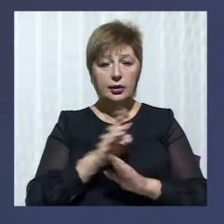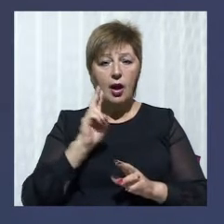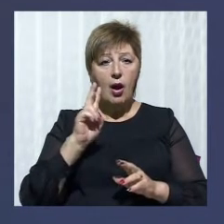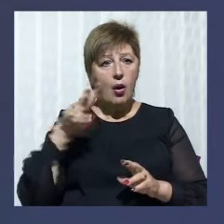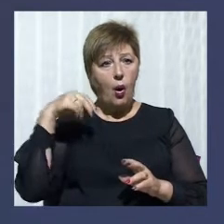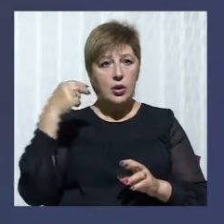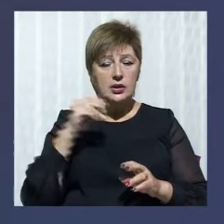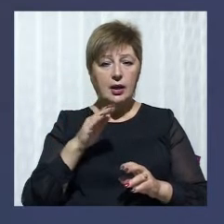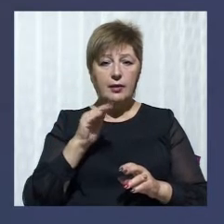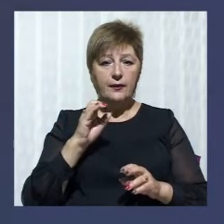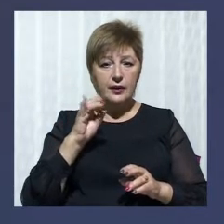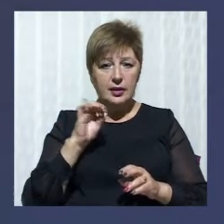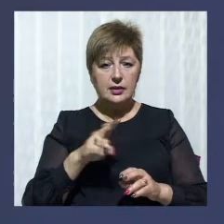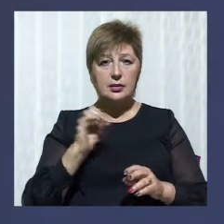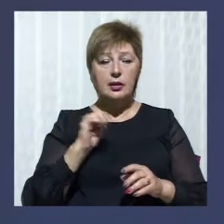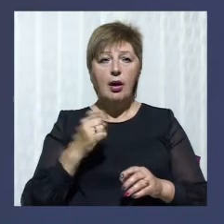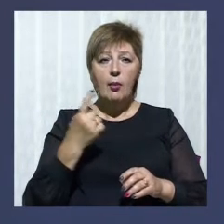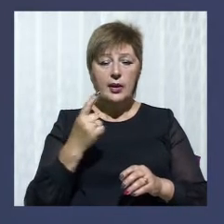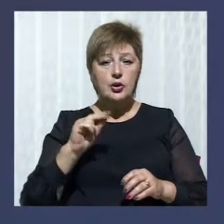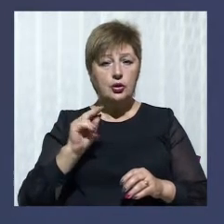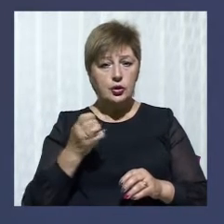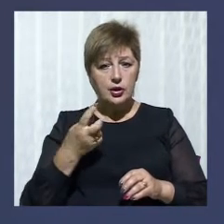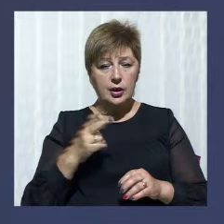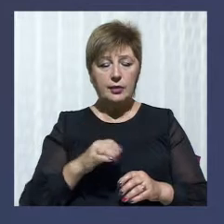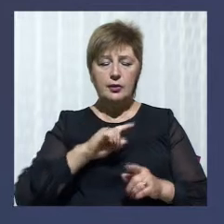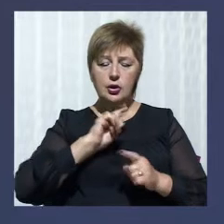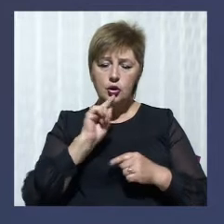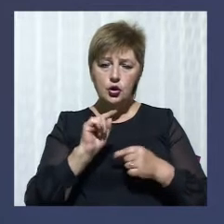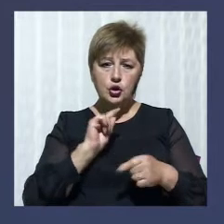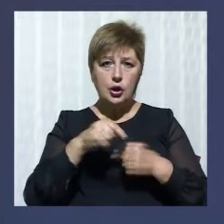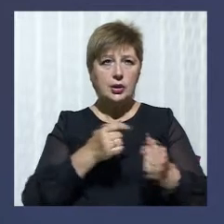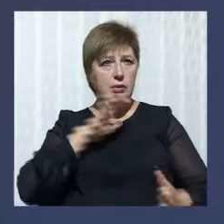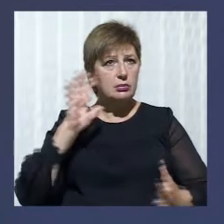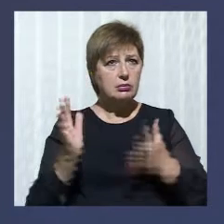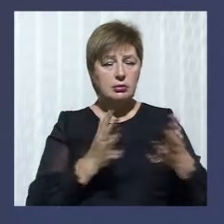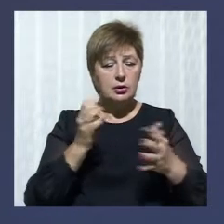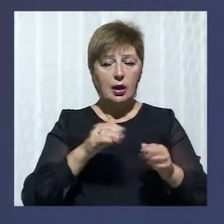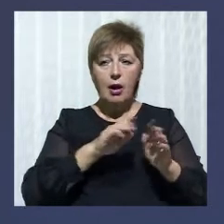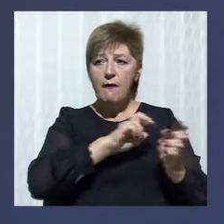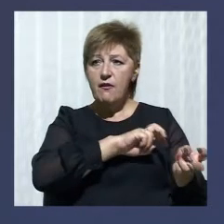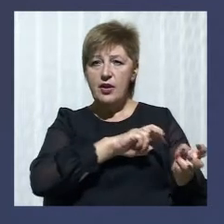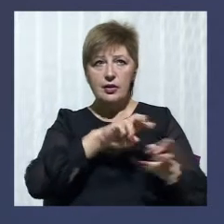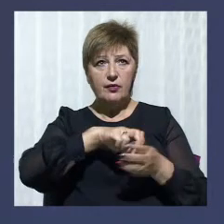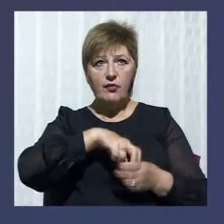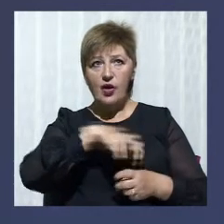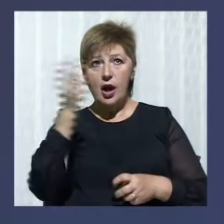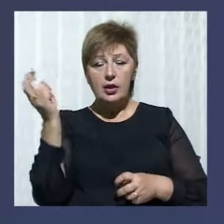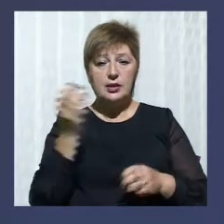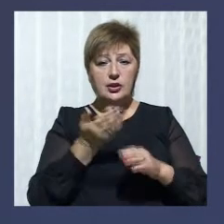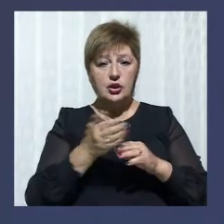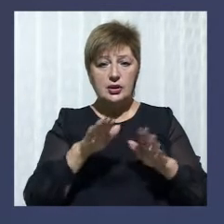червня о 9-й годині вечора через ураганний вітер від сцени фестивалю відірвалась частина даху та смертельно травмувала 48